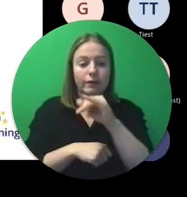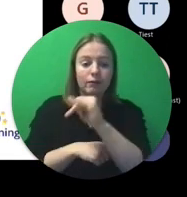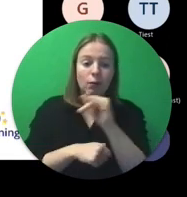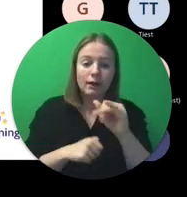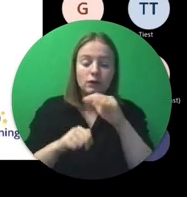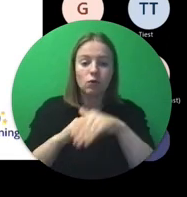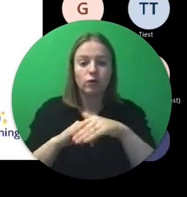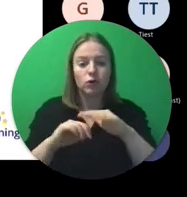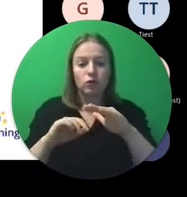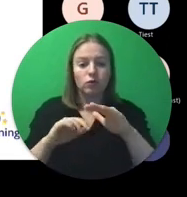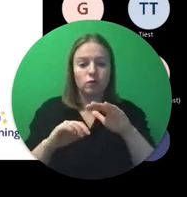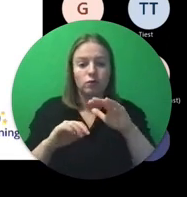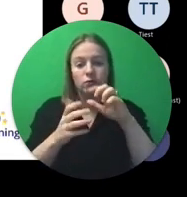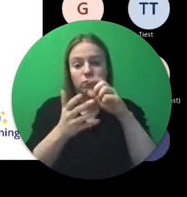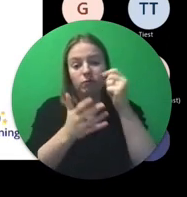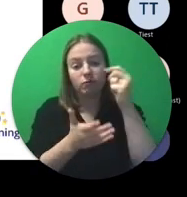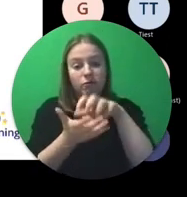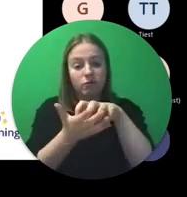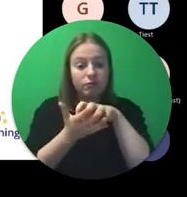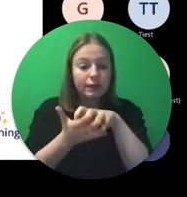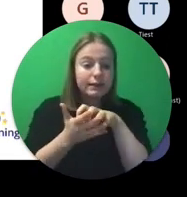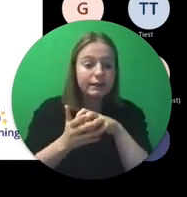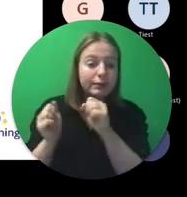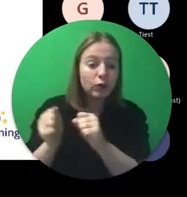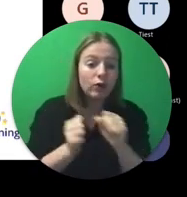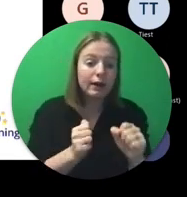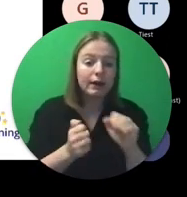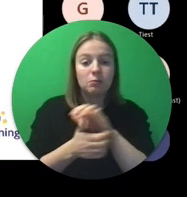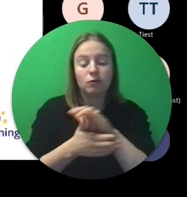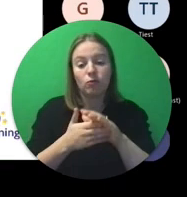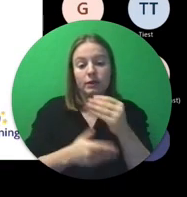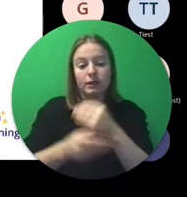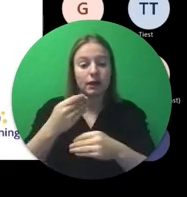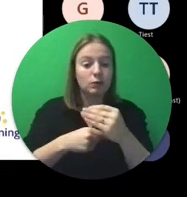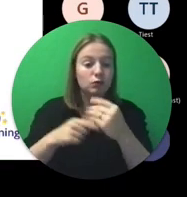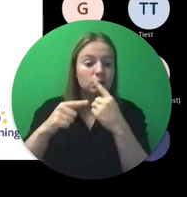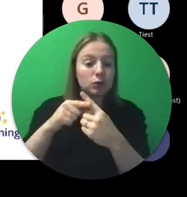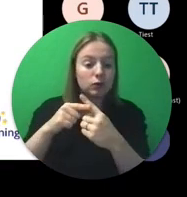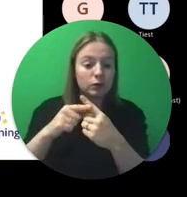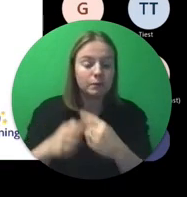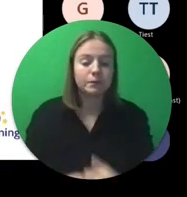over financieringsmogelijkheden, zoals Erasmus+.